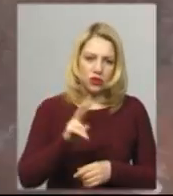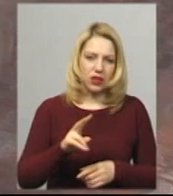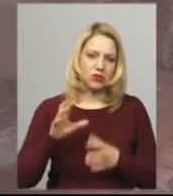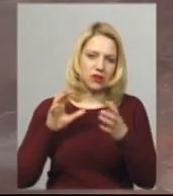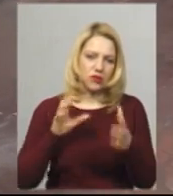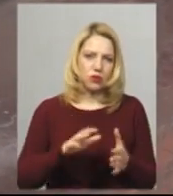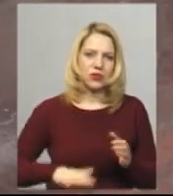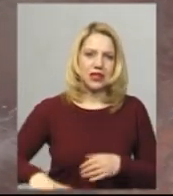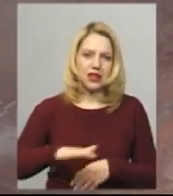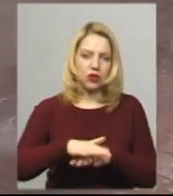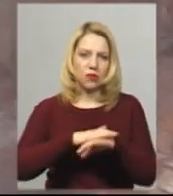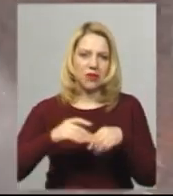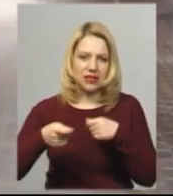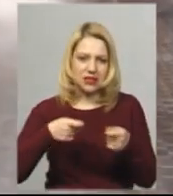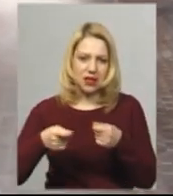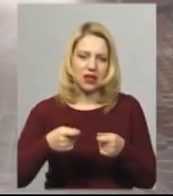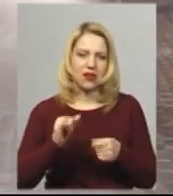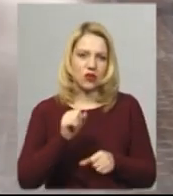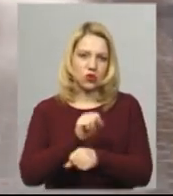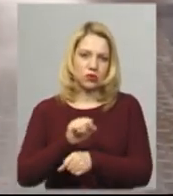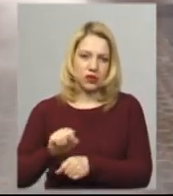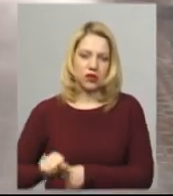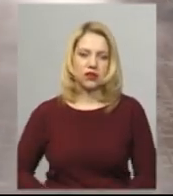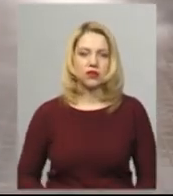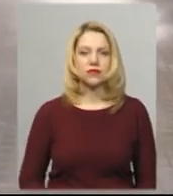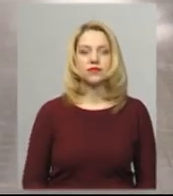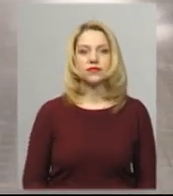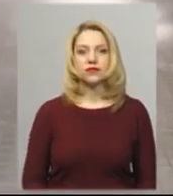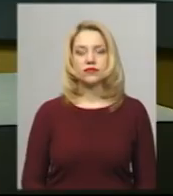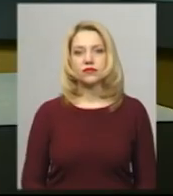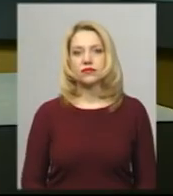ринків. Леся Боровець, Віктор Кривий, новини на Суспільному, Хмельницький.